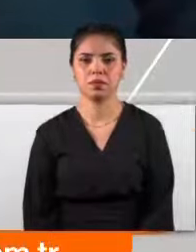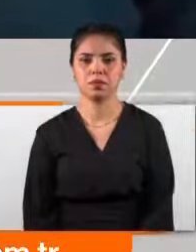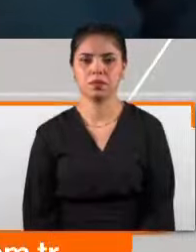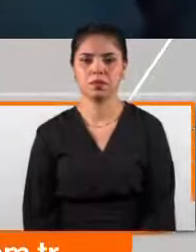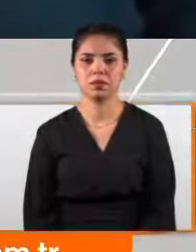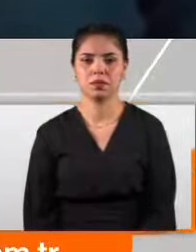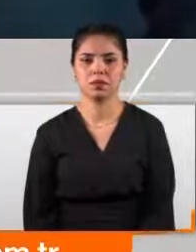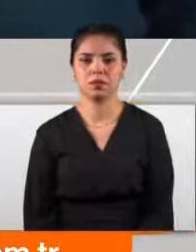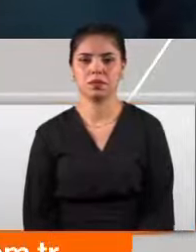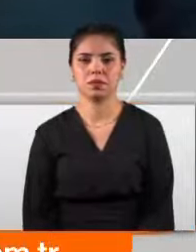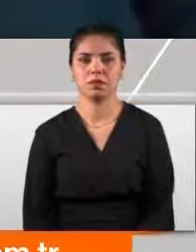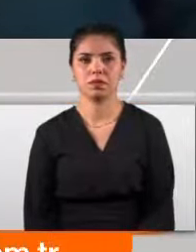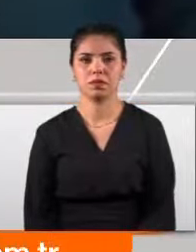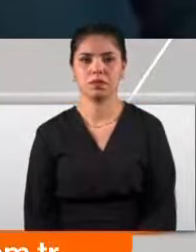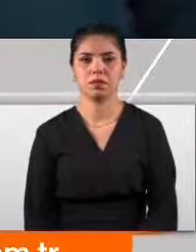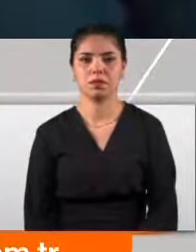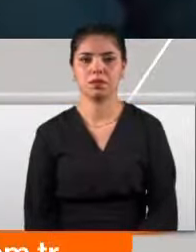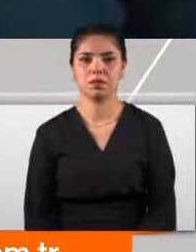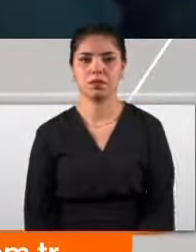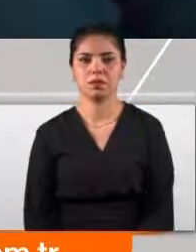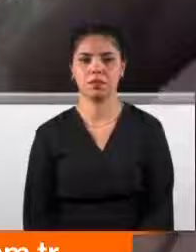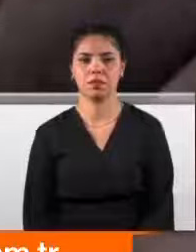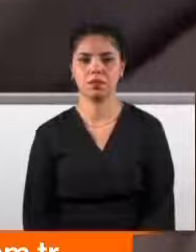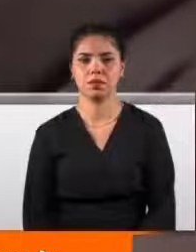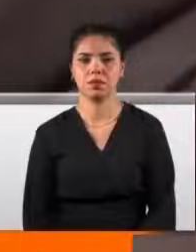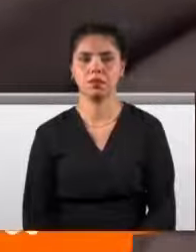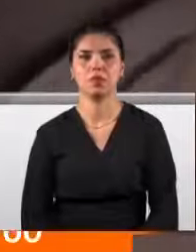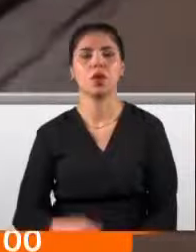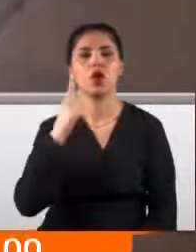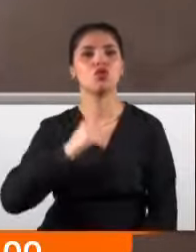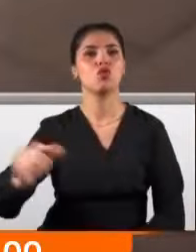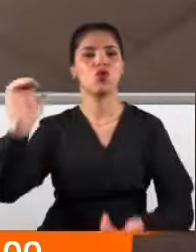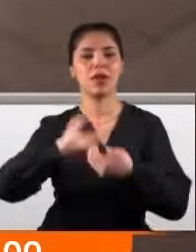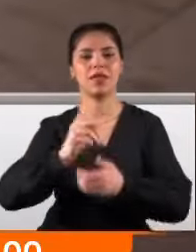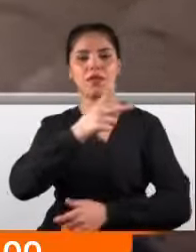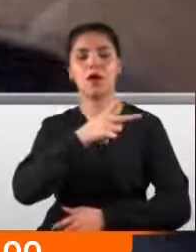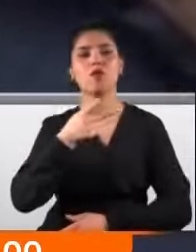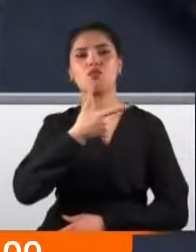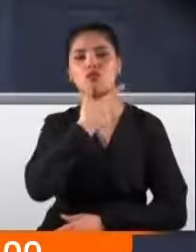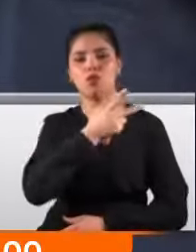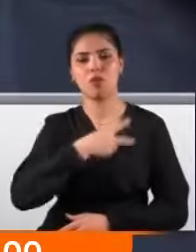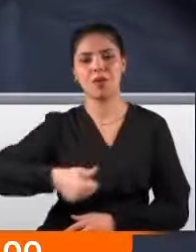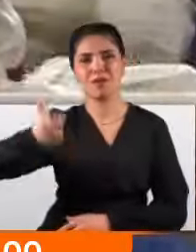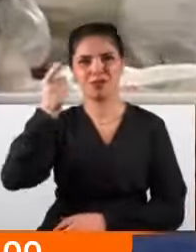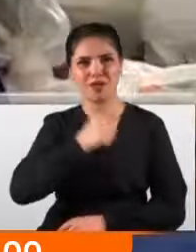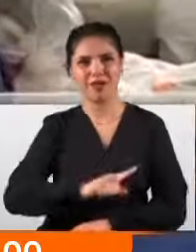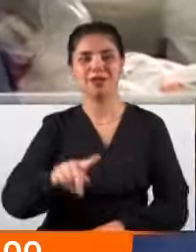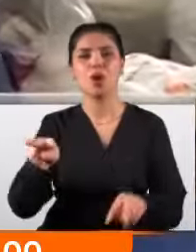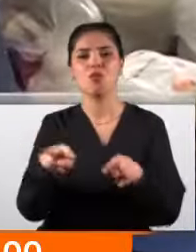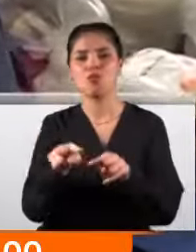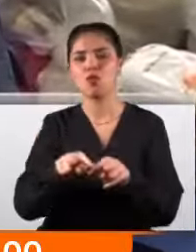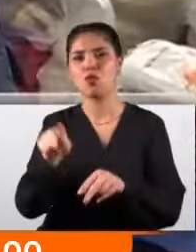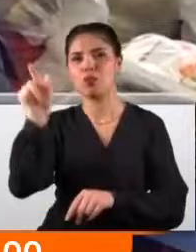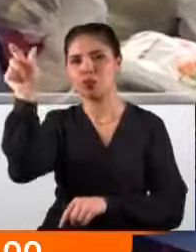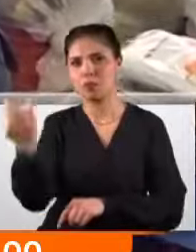Mehmet Tosun. Güveniyoruz, inanıyoruz, arkasındayız. Cumhur İttifakı'nın Bodrum Belediye Başkan Adayı Mehmet Tosun'la Muğla Büyükşehir